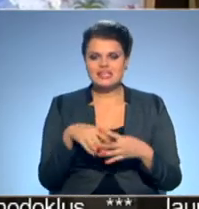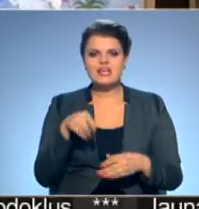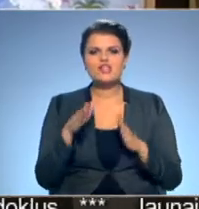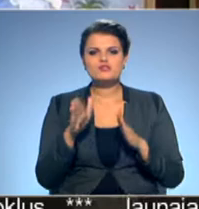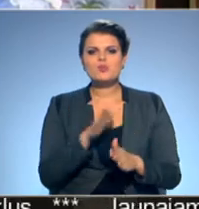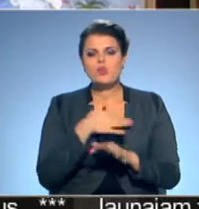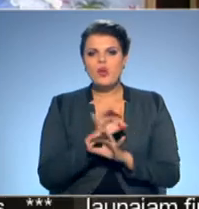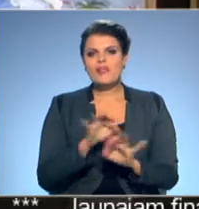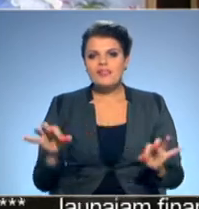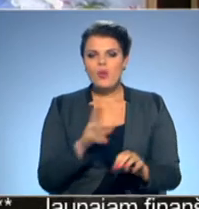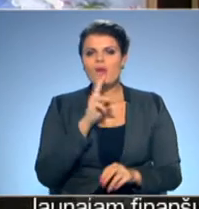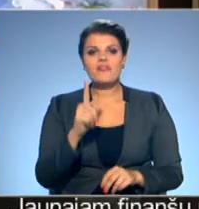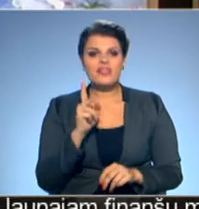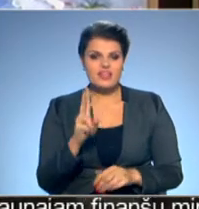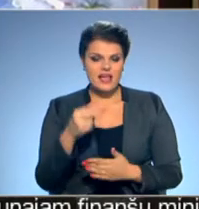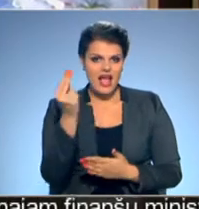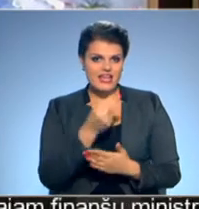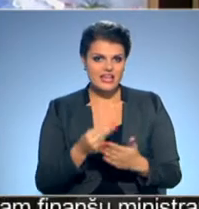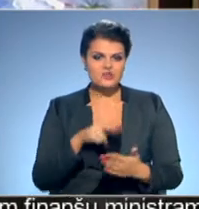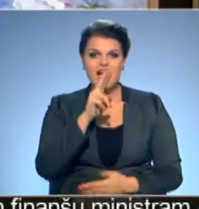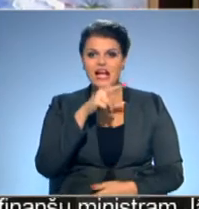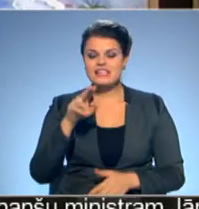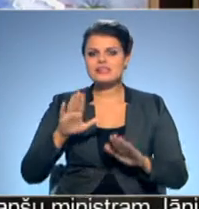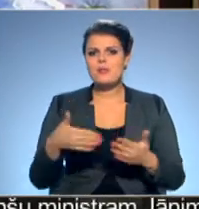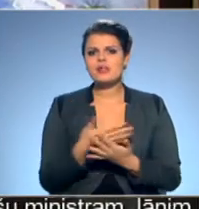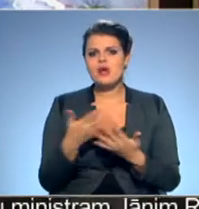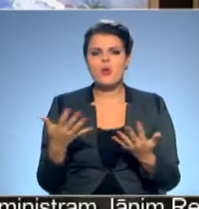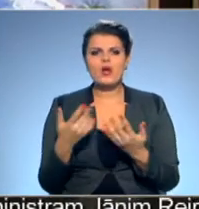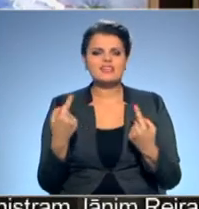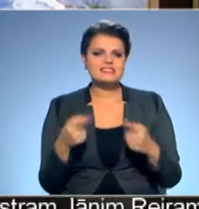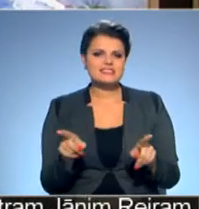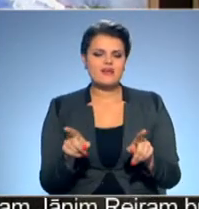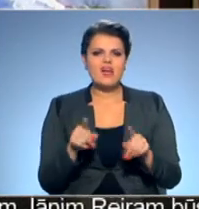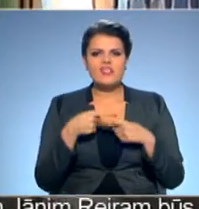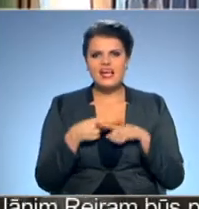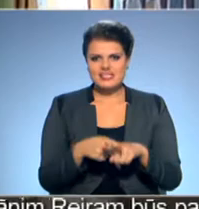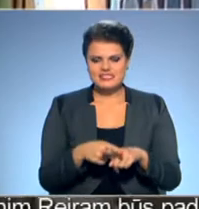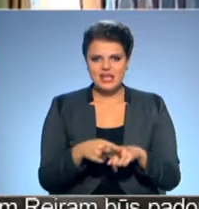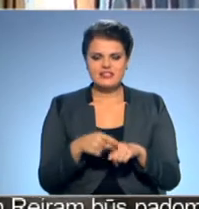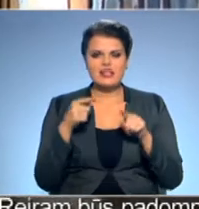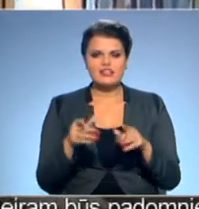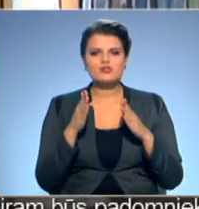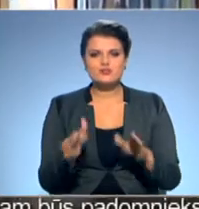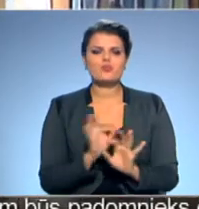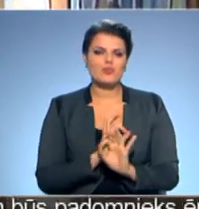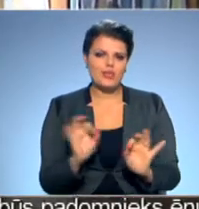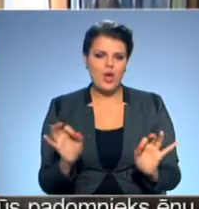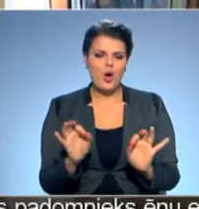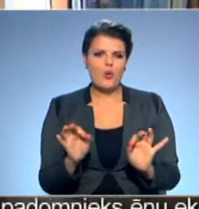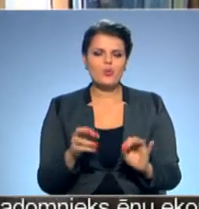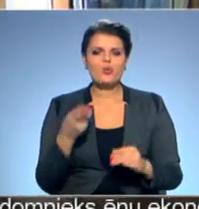ļoti jauki, ne tikai kā ilustrācija un glezniecība, kaut kādās jau savādākās tehnikās. Tas būtu jauki.